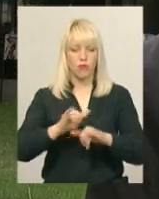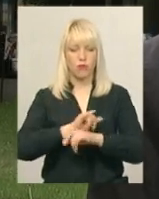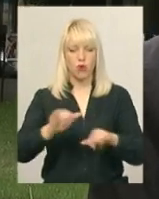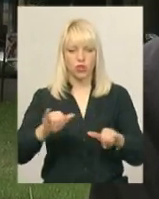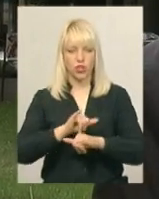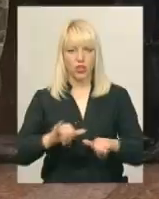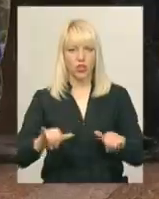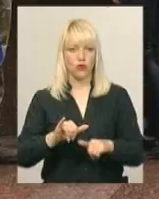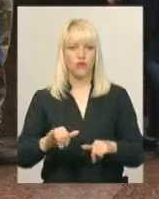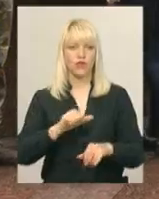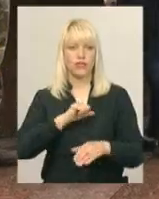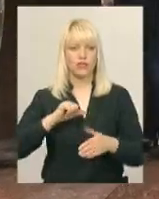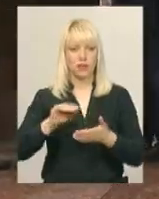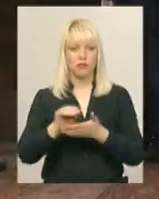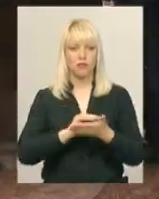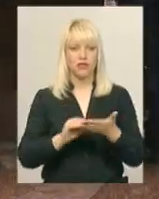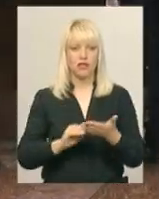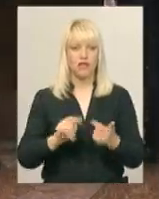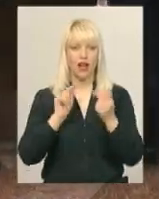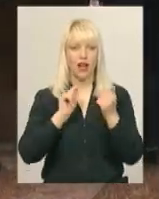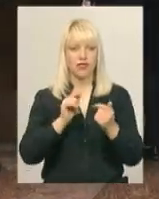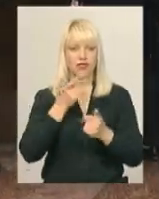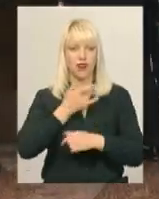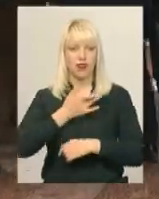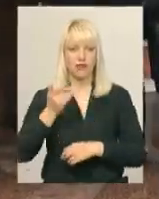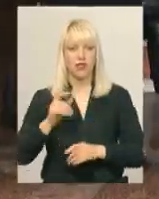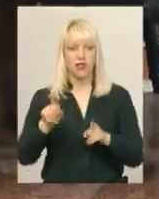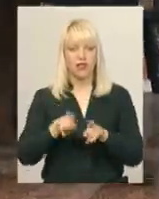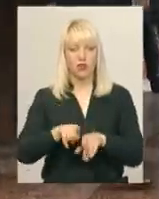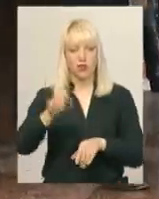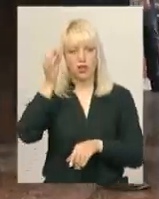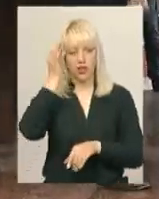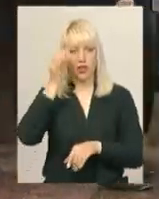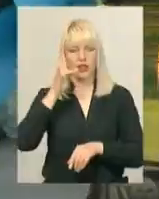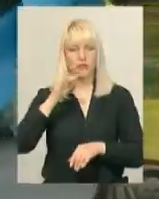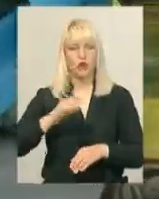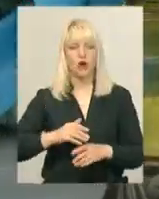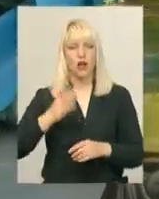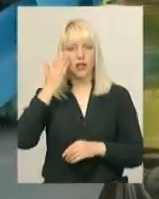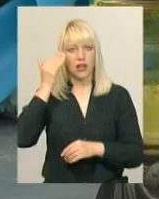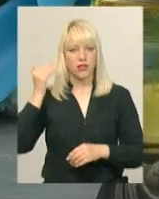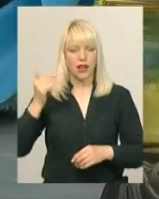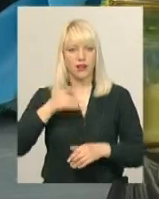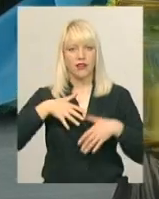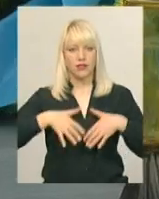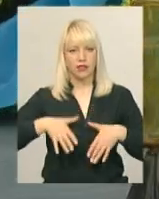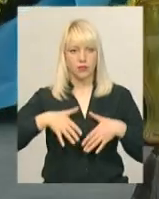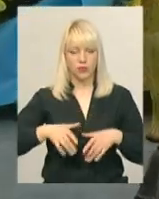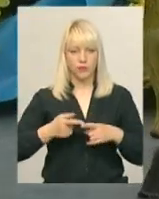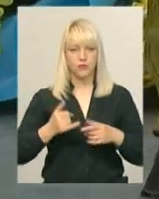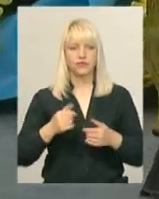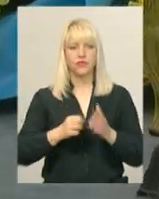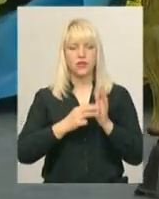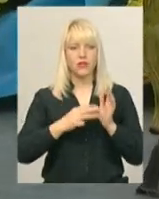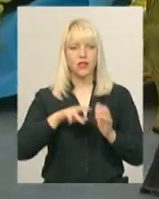сам писав їх. Згадали сьогодні і кримських татар, які постраждали від тоталітарного режиму. 18 травня в Україні відзначають день